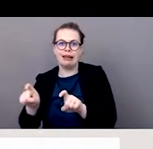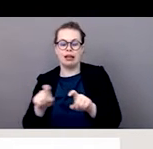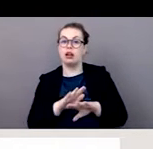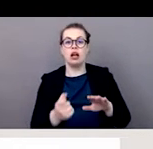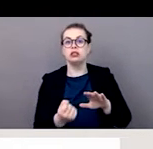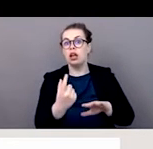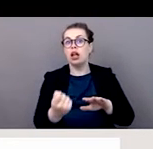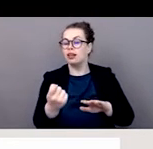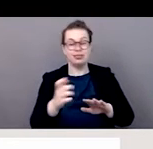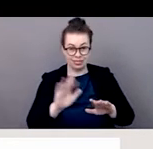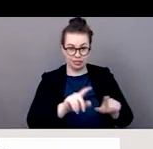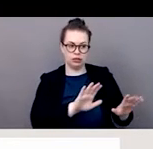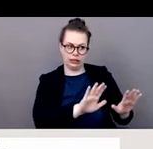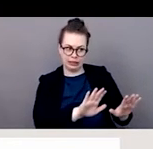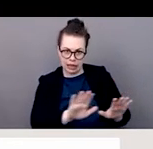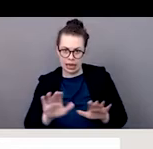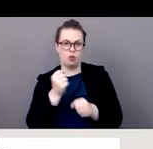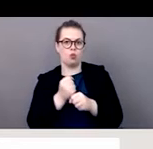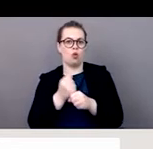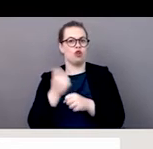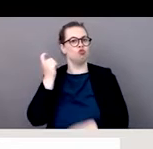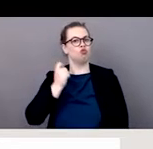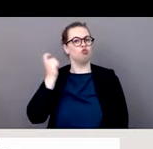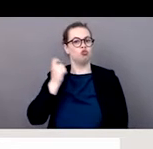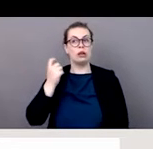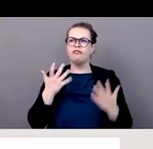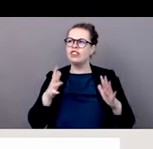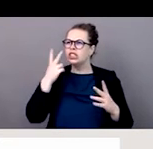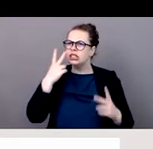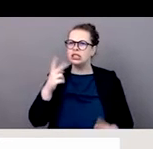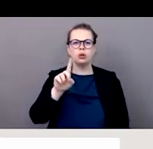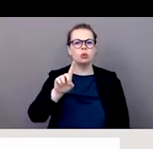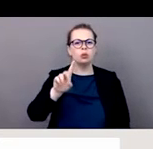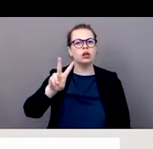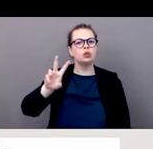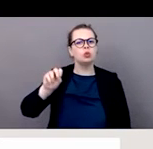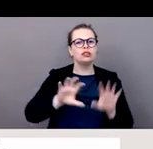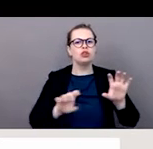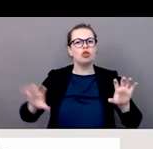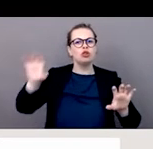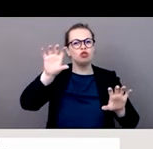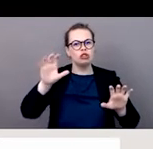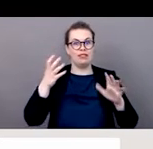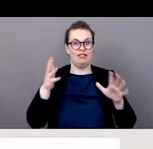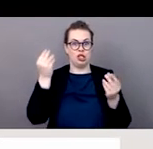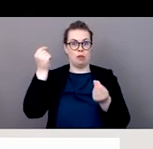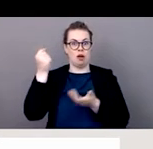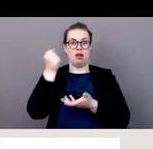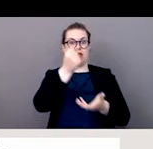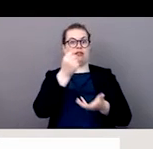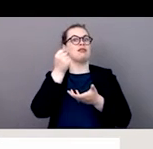le surplus ou le soutien qui doit être fourni. y a eu 120 États, par exemple, et plusieurs de ces États n'ont pas